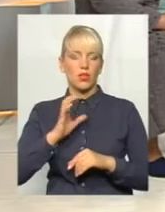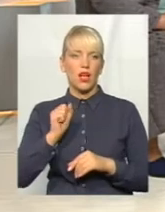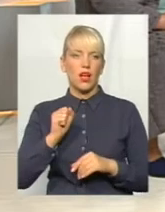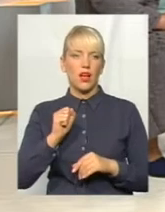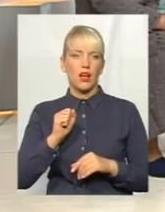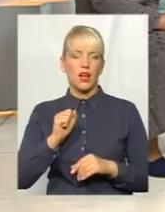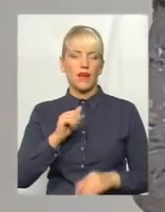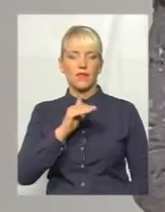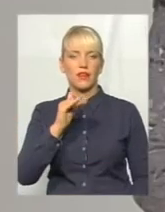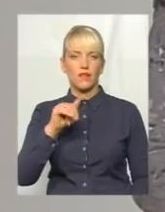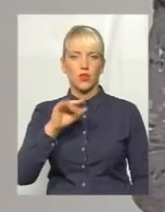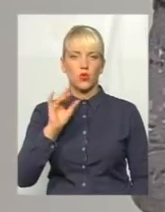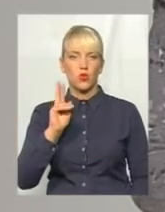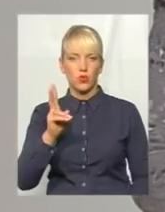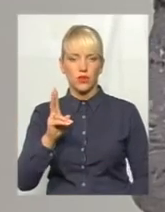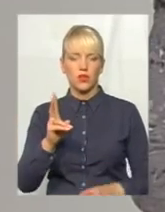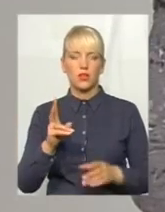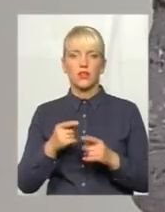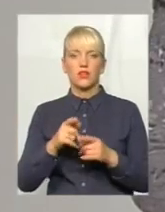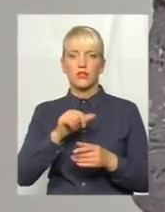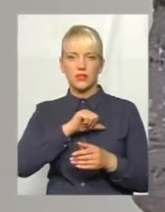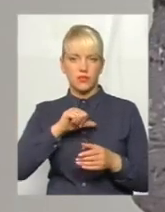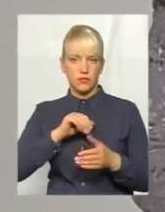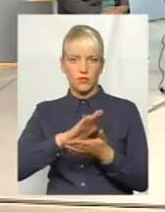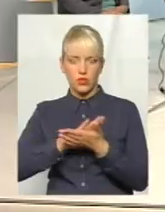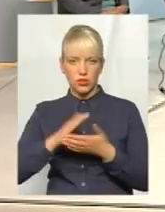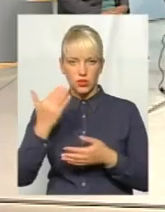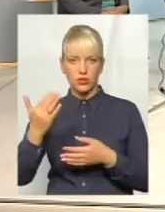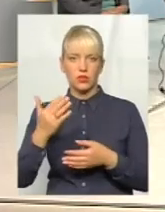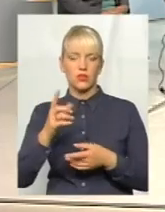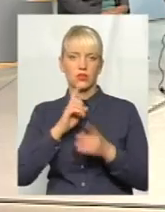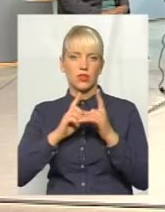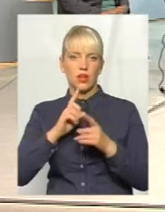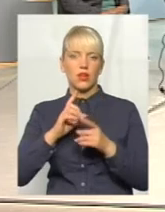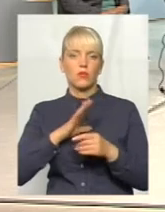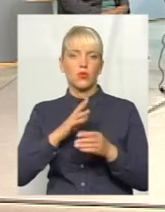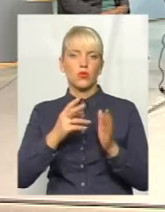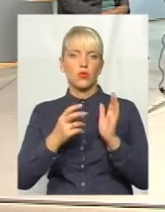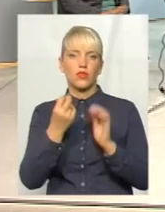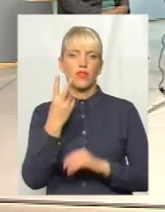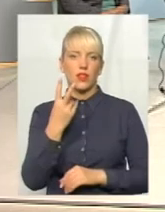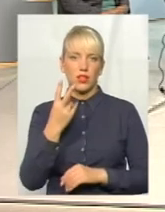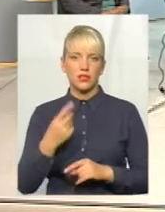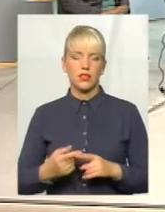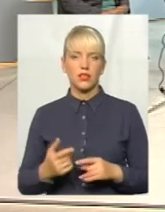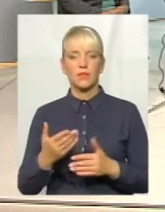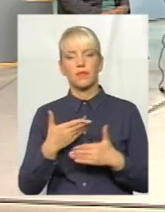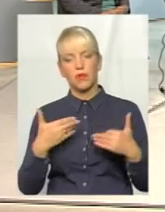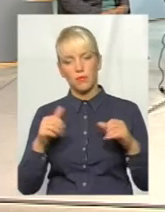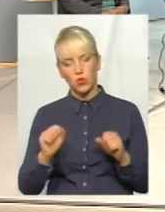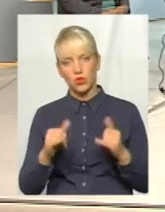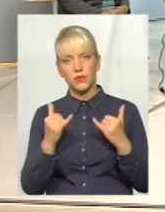Федорук? А з пані Федорук 12. 12 засідань. А тепер, знову ж таки, питання. Ми можемо зараз зробити,